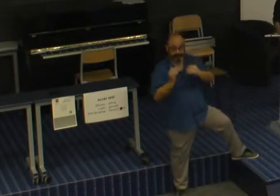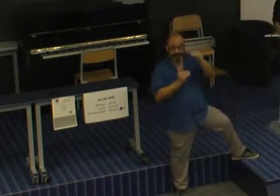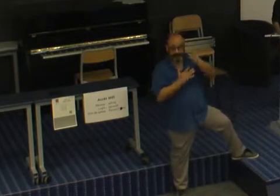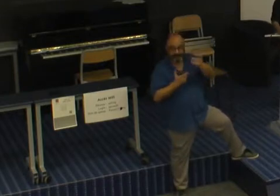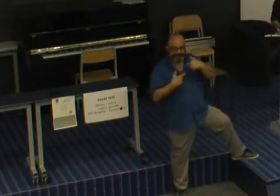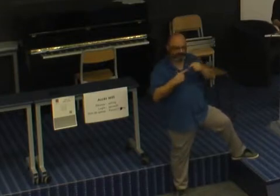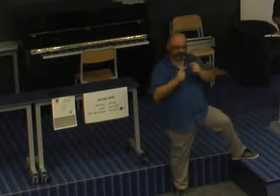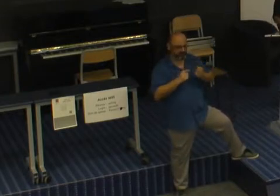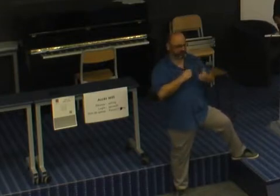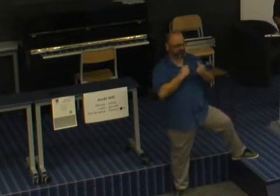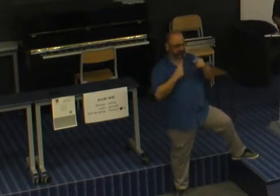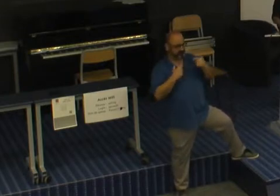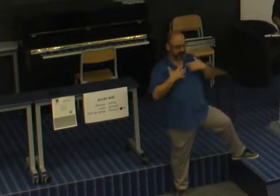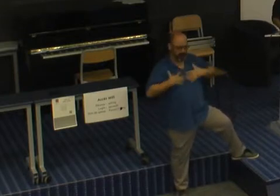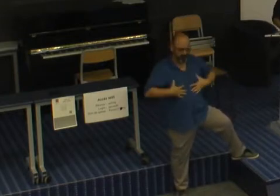comportementales.